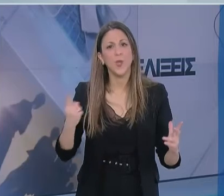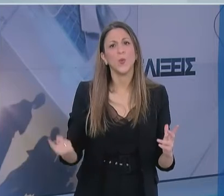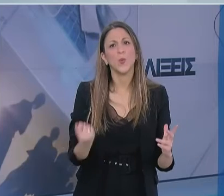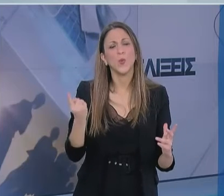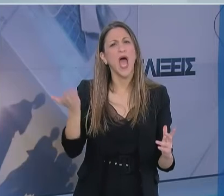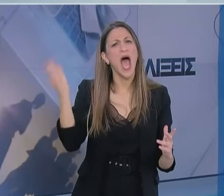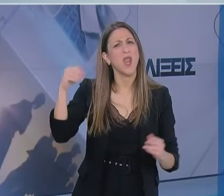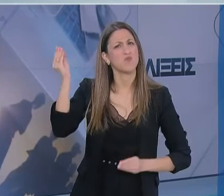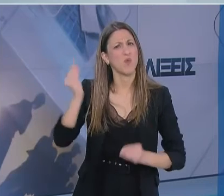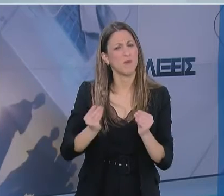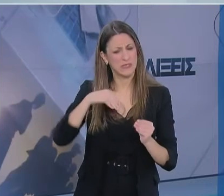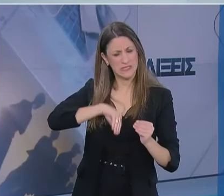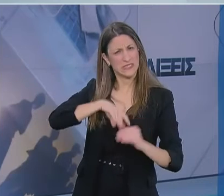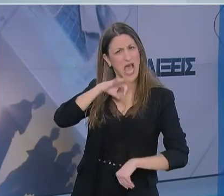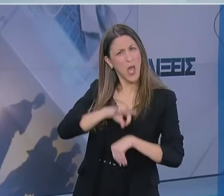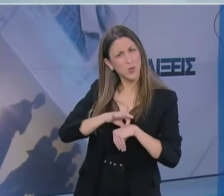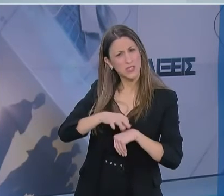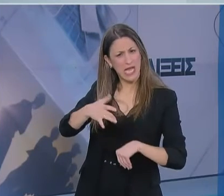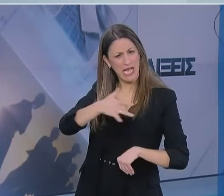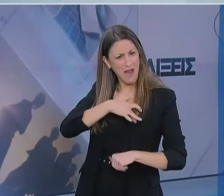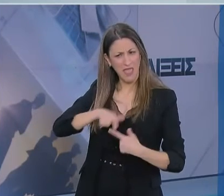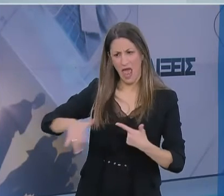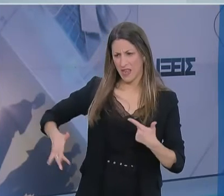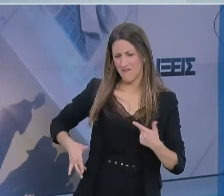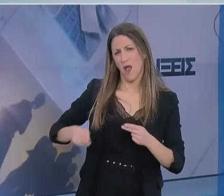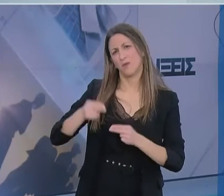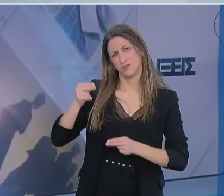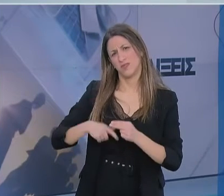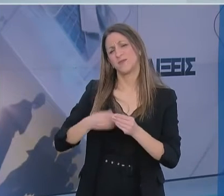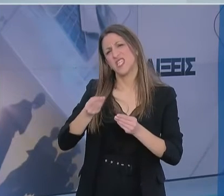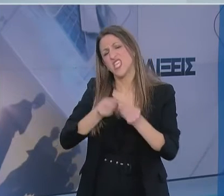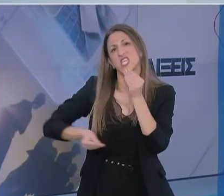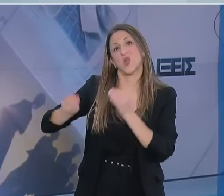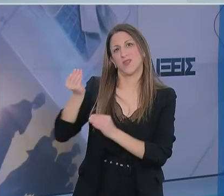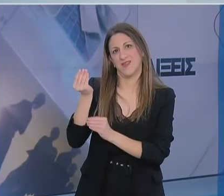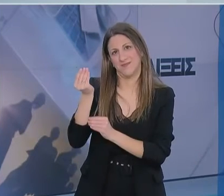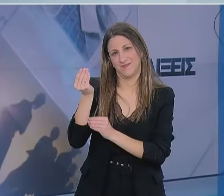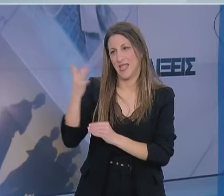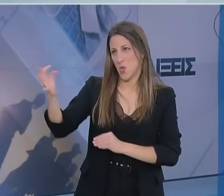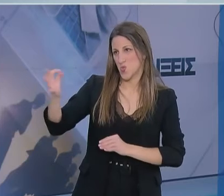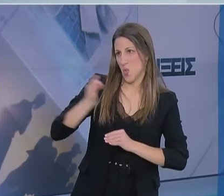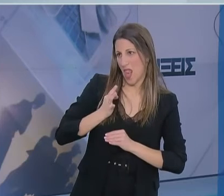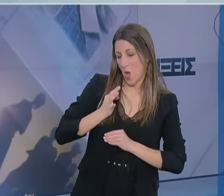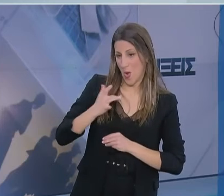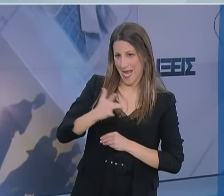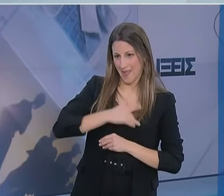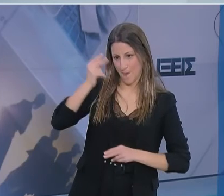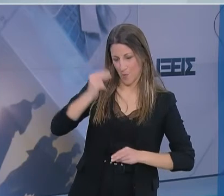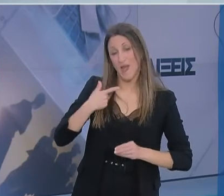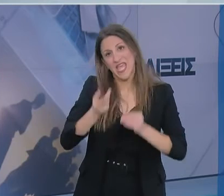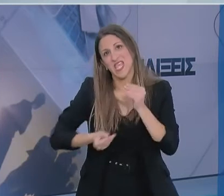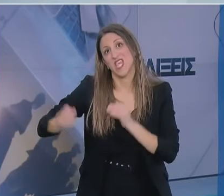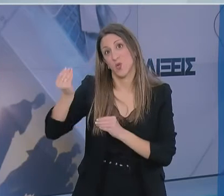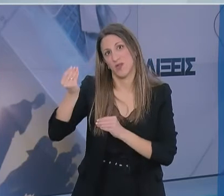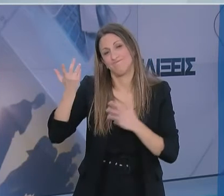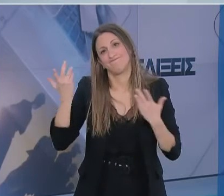νοσήματα υποκείμενα νοσήματα, χρόνια νοσήματα συμμετέχουν σαν παράγοντες κινδύνους σε αυτή την εκδήλωση της σοβαρής νόσου. Να θυμίσουμε εδώ βέβαια